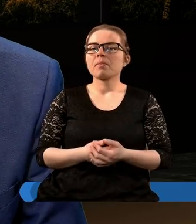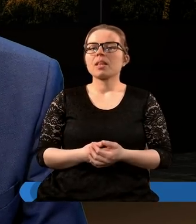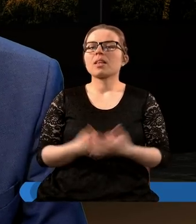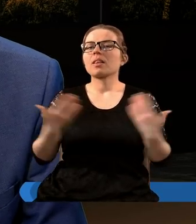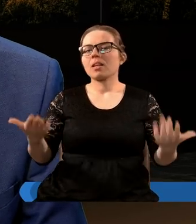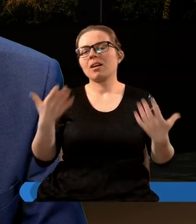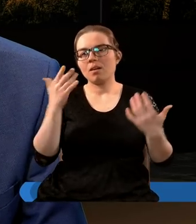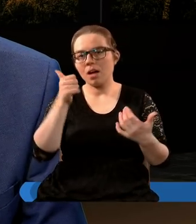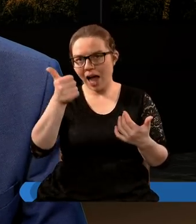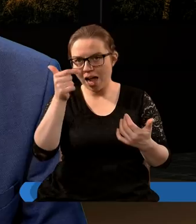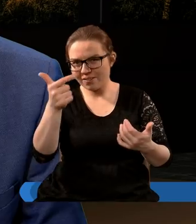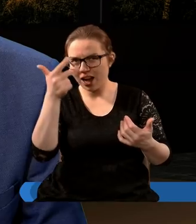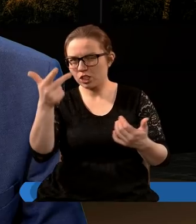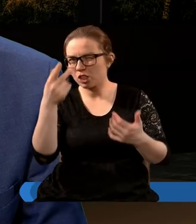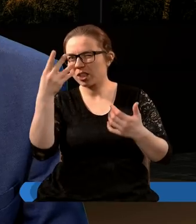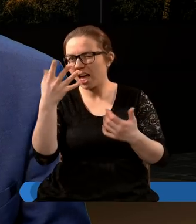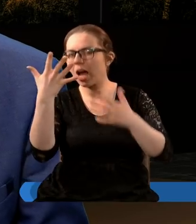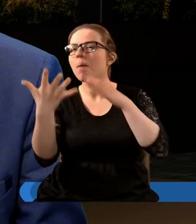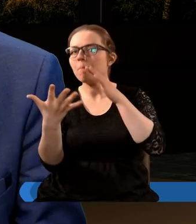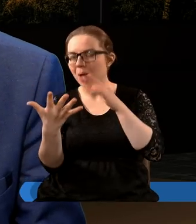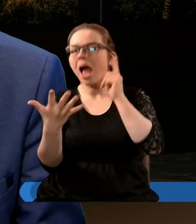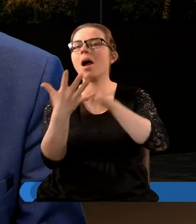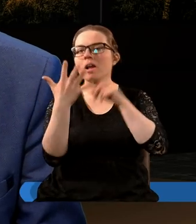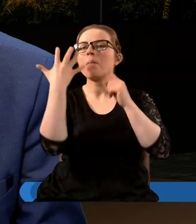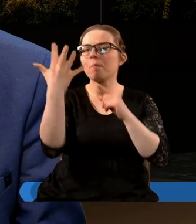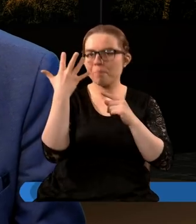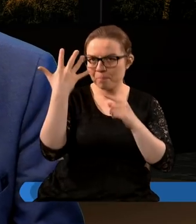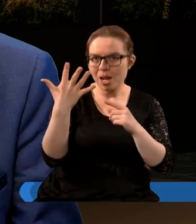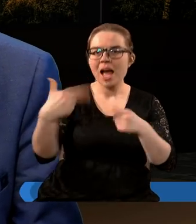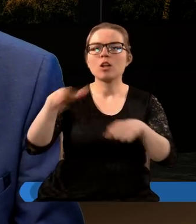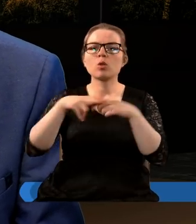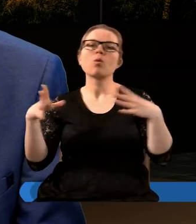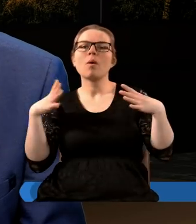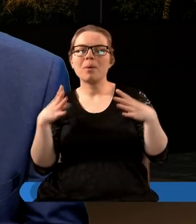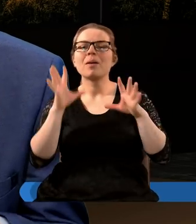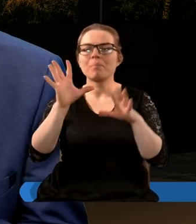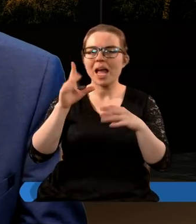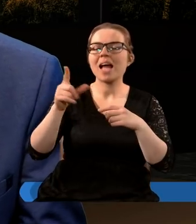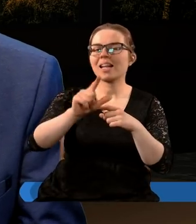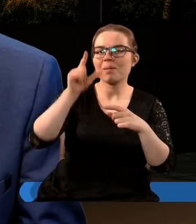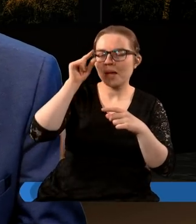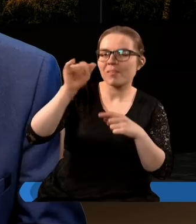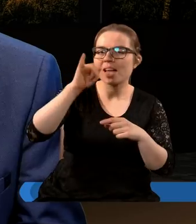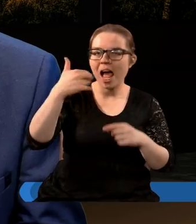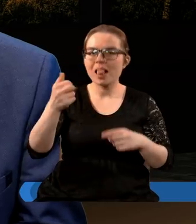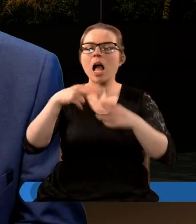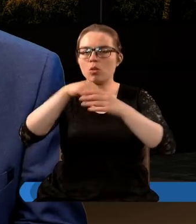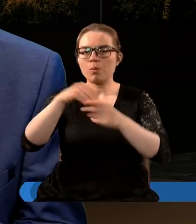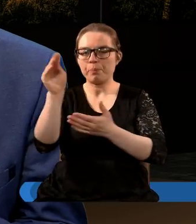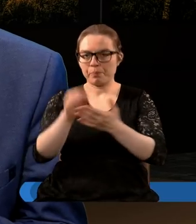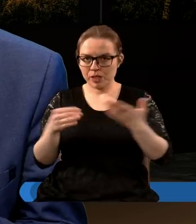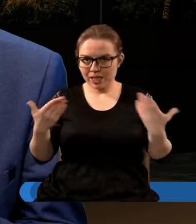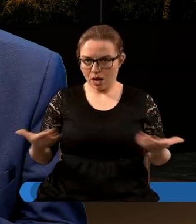raz, dwa, trzy, cztery, pięć, które były z perspektywy Jana, który to pisze.